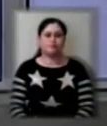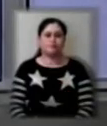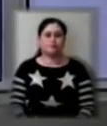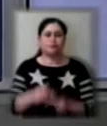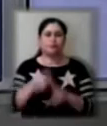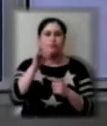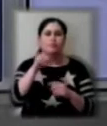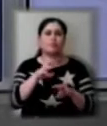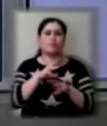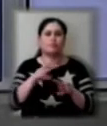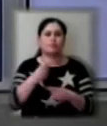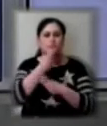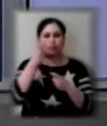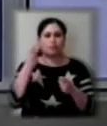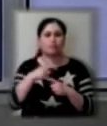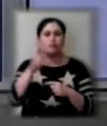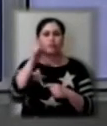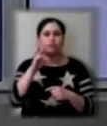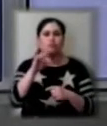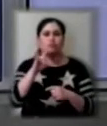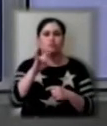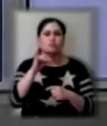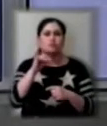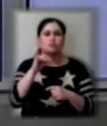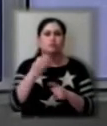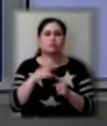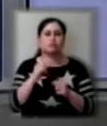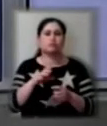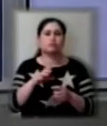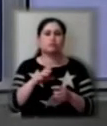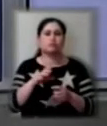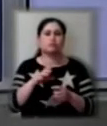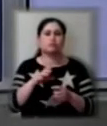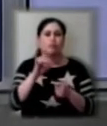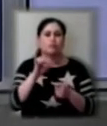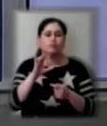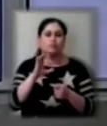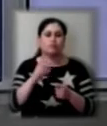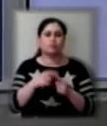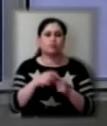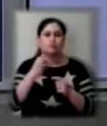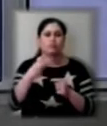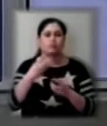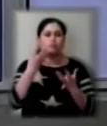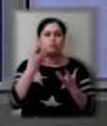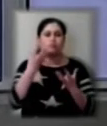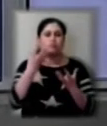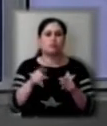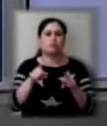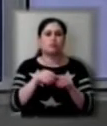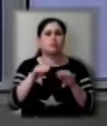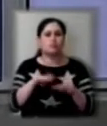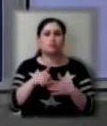України оголосив в країні надзвичайну ситуацію у зв'язку з епідемією коронавірусу на 30 днів. Також вирішено подовжити